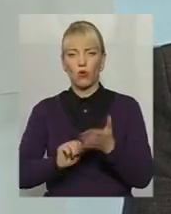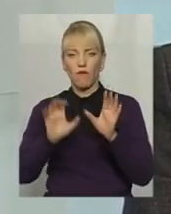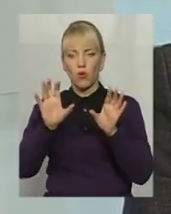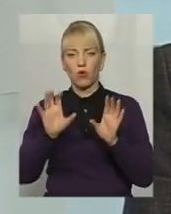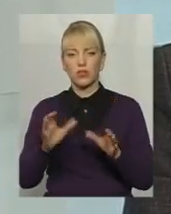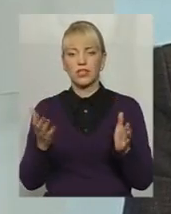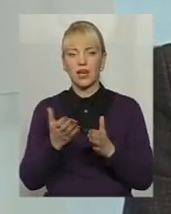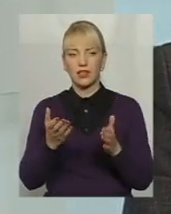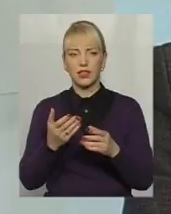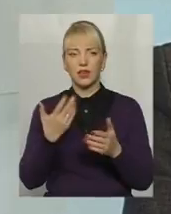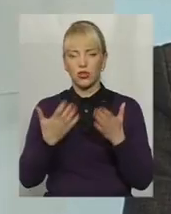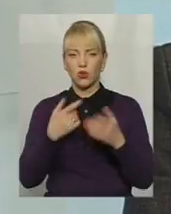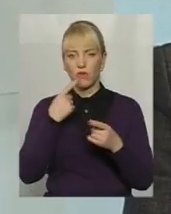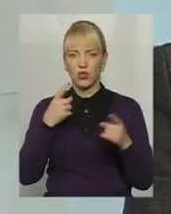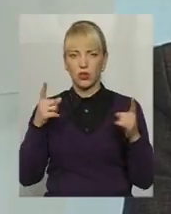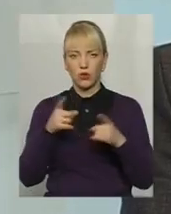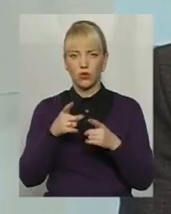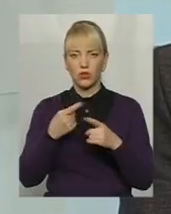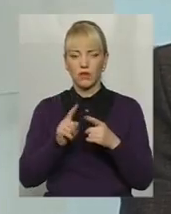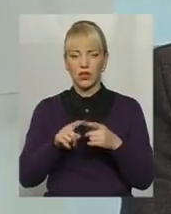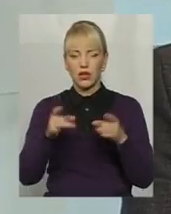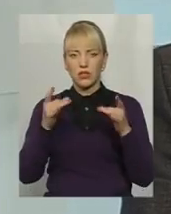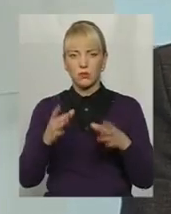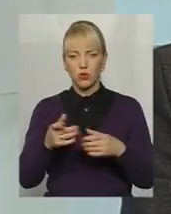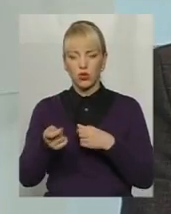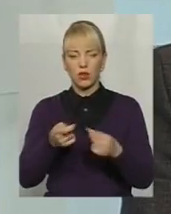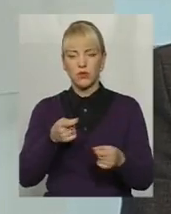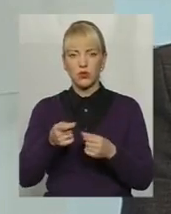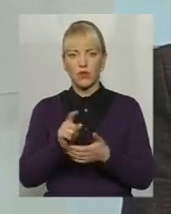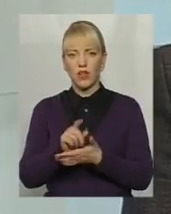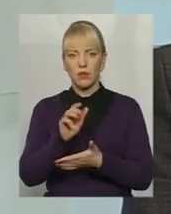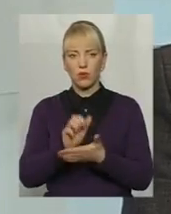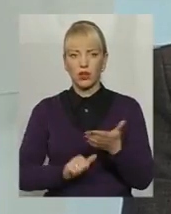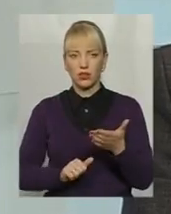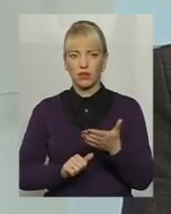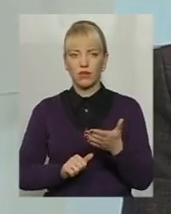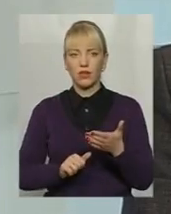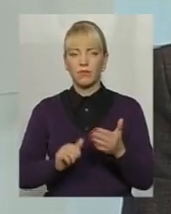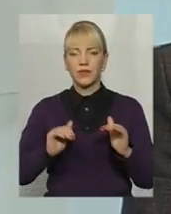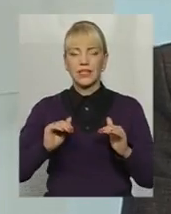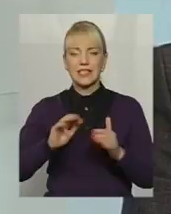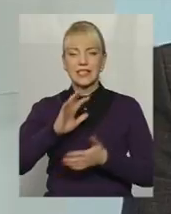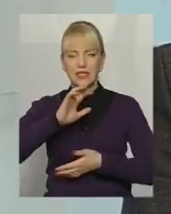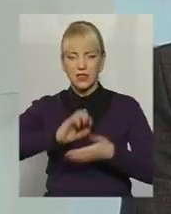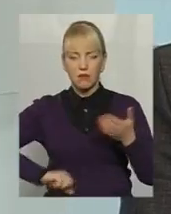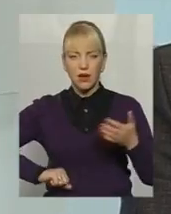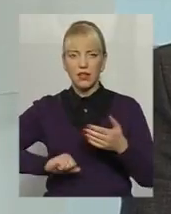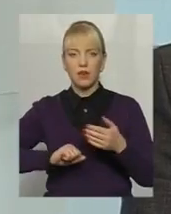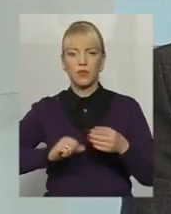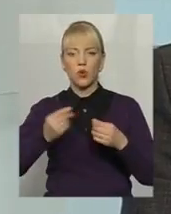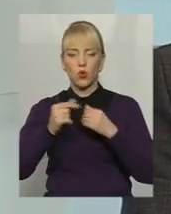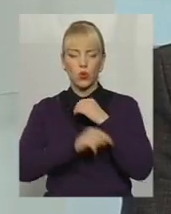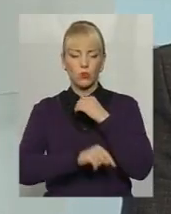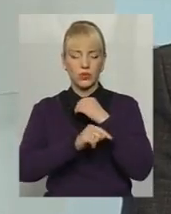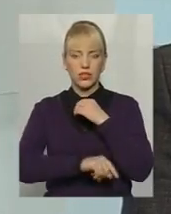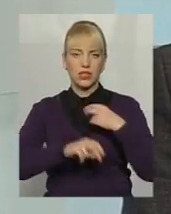якщо говорити коротко, він спрощує адміністрування податків, знімає корупційні ризики,